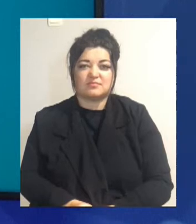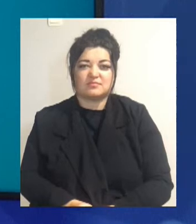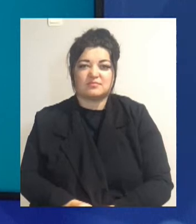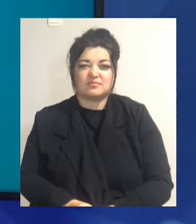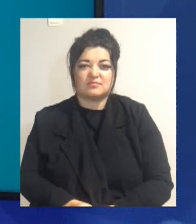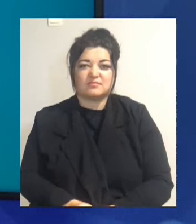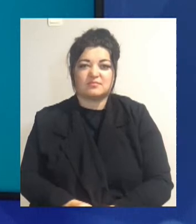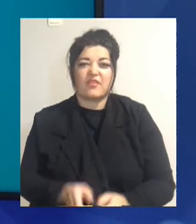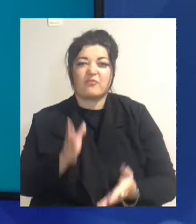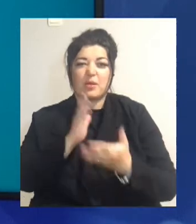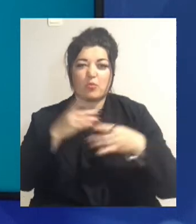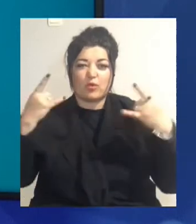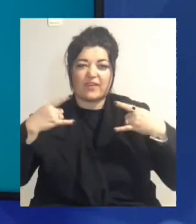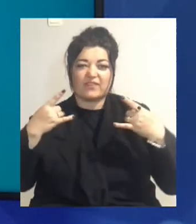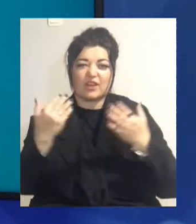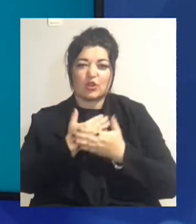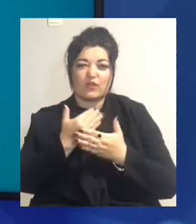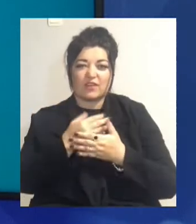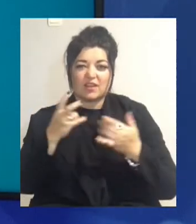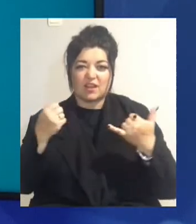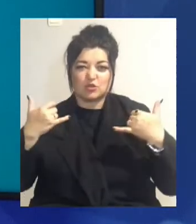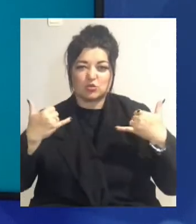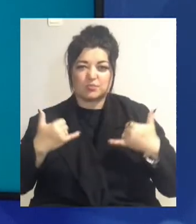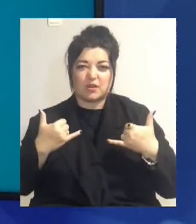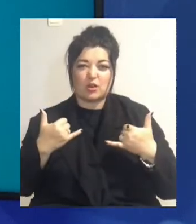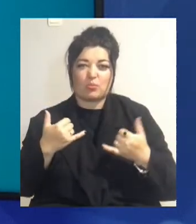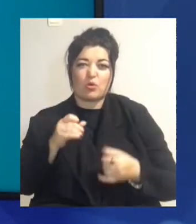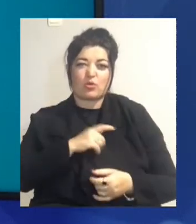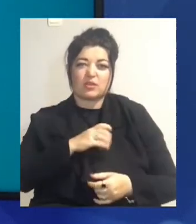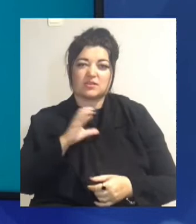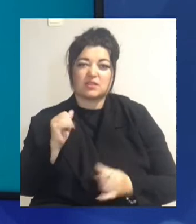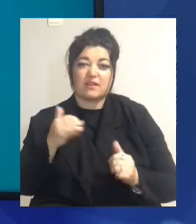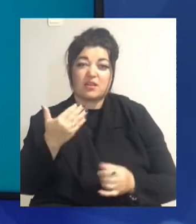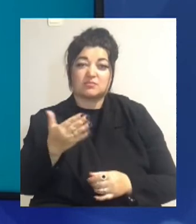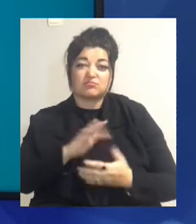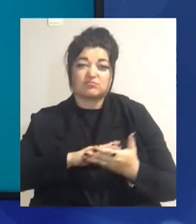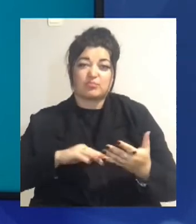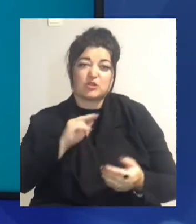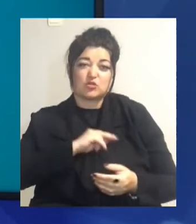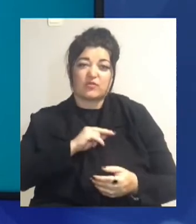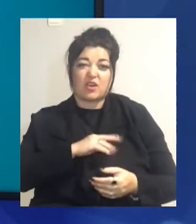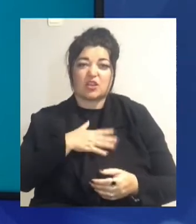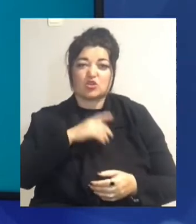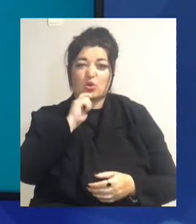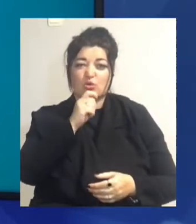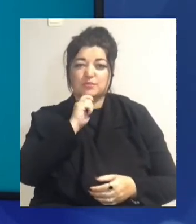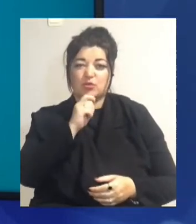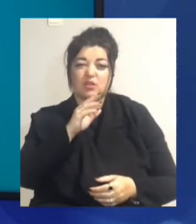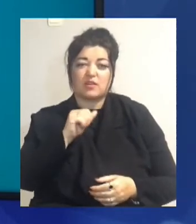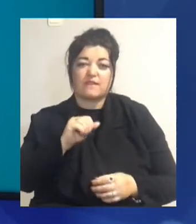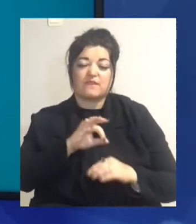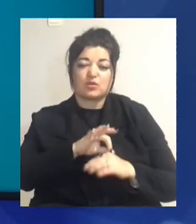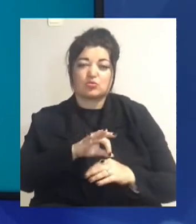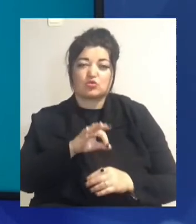В прямому ефірі новини на Суспільному Одеса. Для вас продовжують працювати наші кореспонденти та ведуча Ольга Міщук.